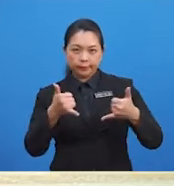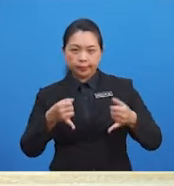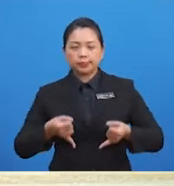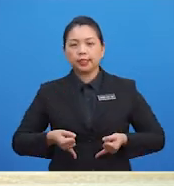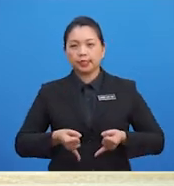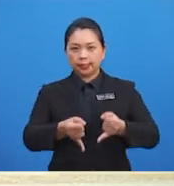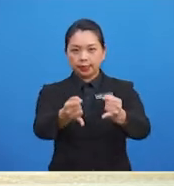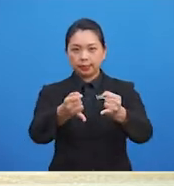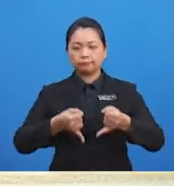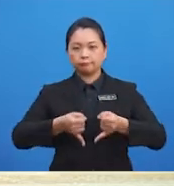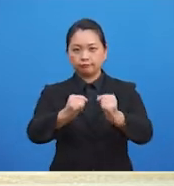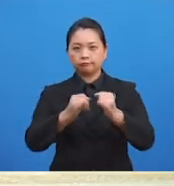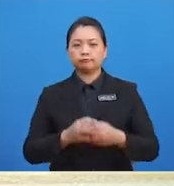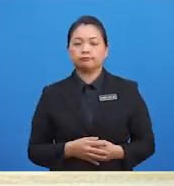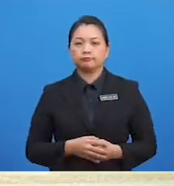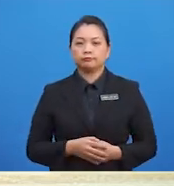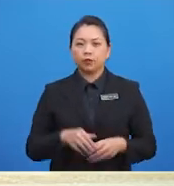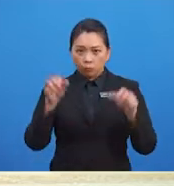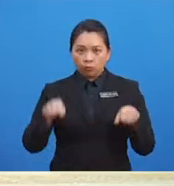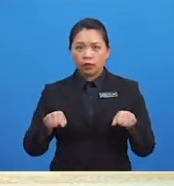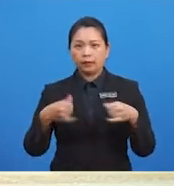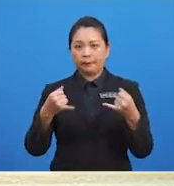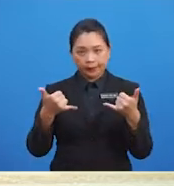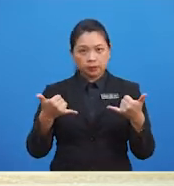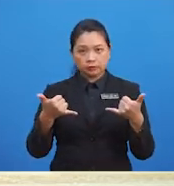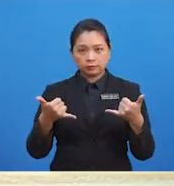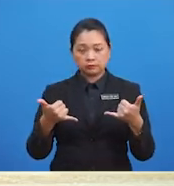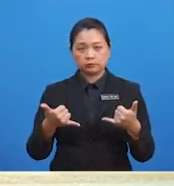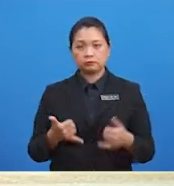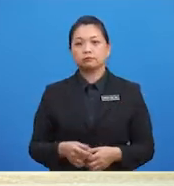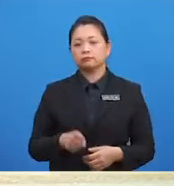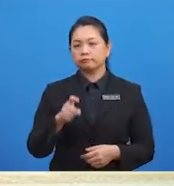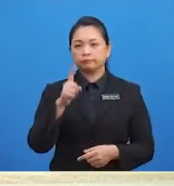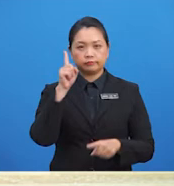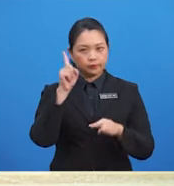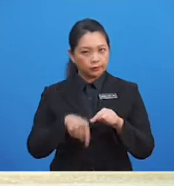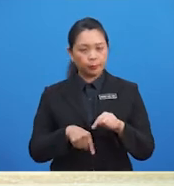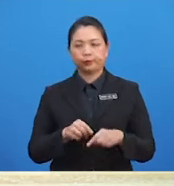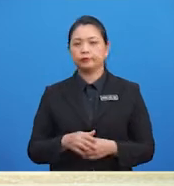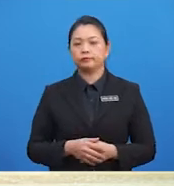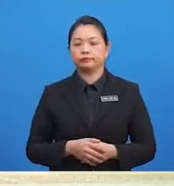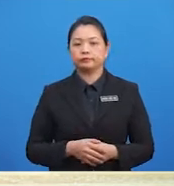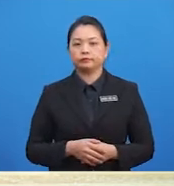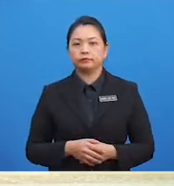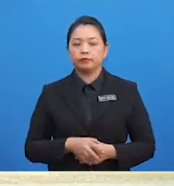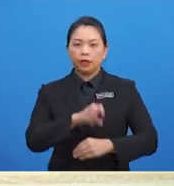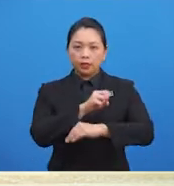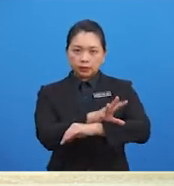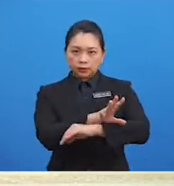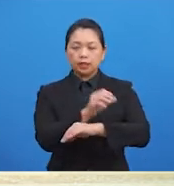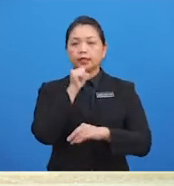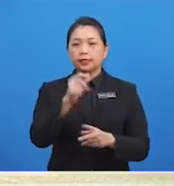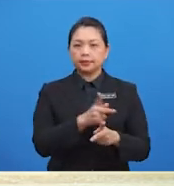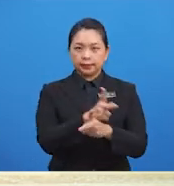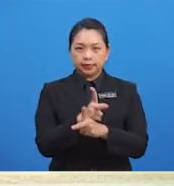atas jalan raya Bolehkah kita main di atas jalan raya? Tentunya tidak Kesan tidak